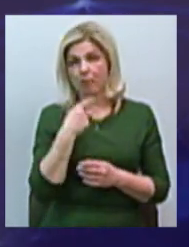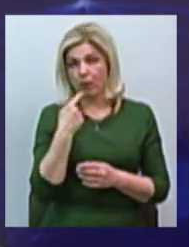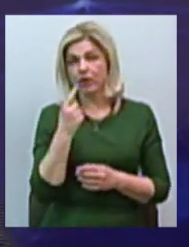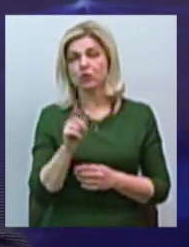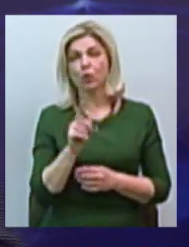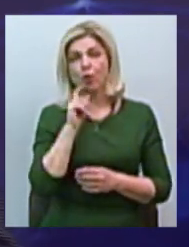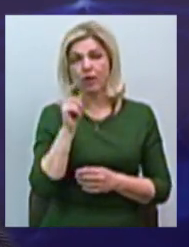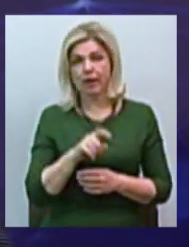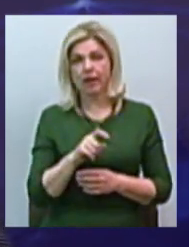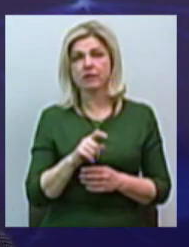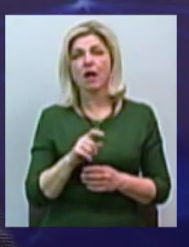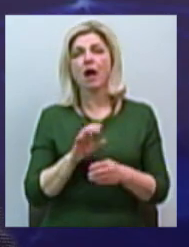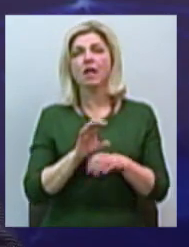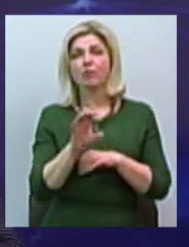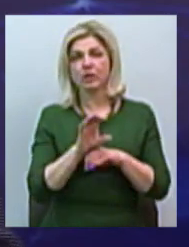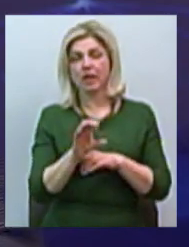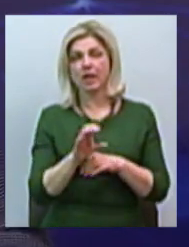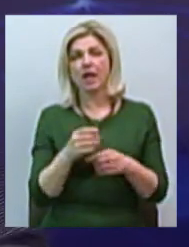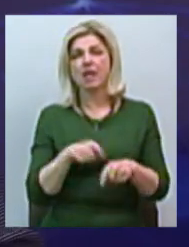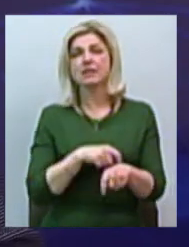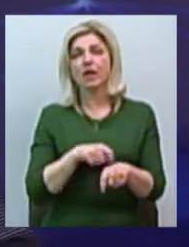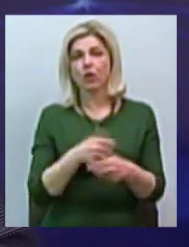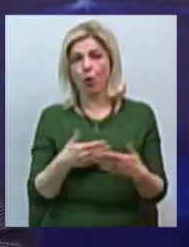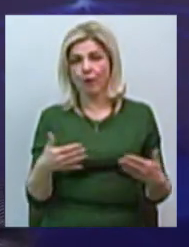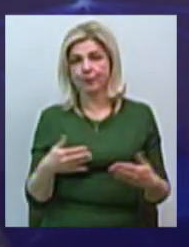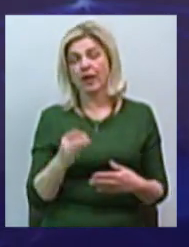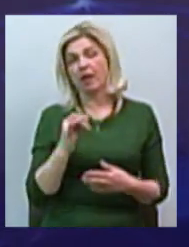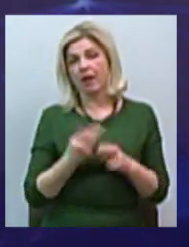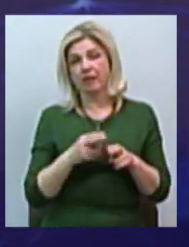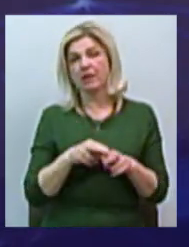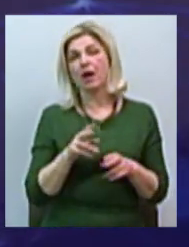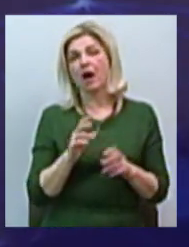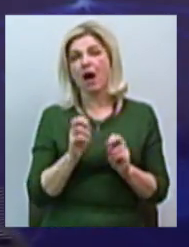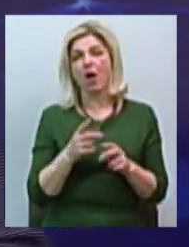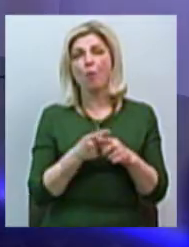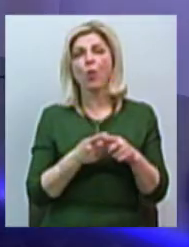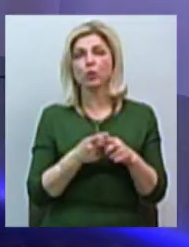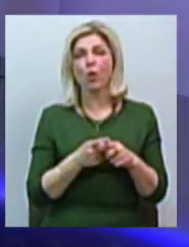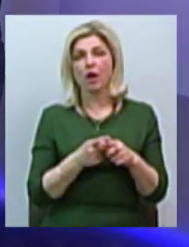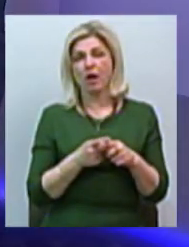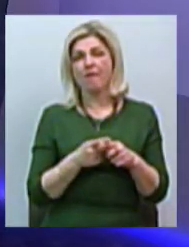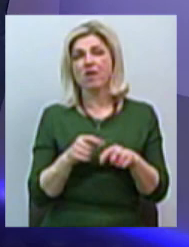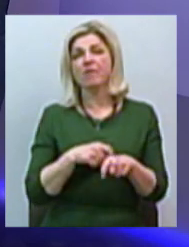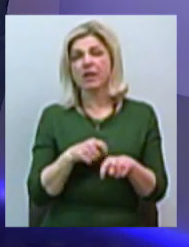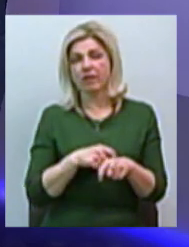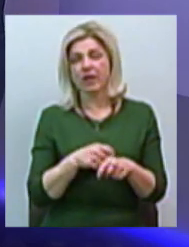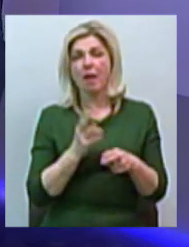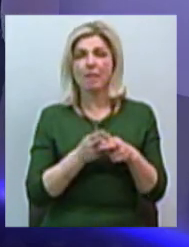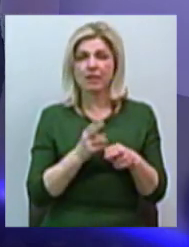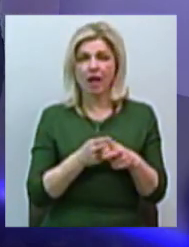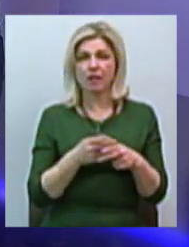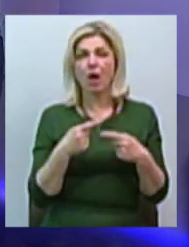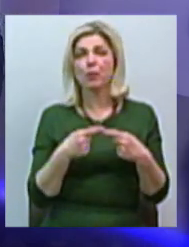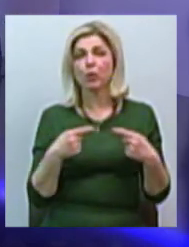основному експортирує сирю. Це, в лучшем случае, якісь полуфабрикати. Це металлопродукція, це в основному руда,